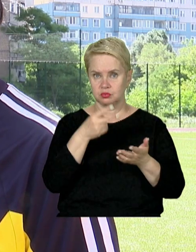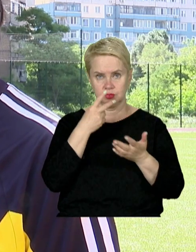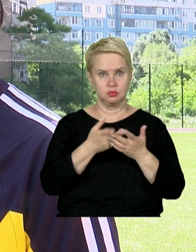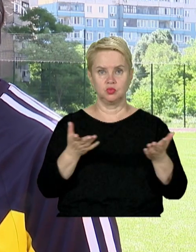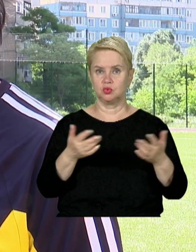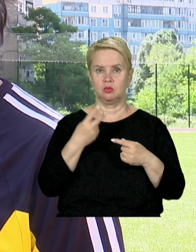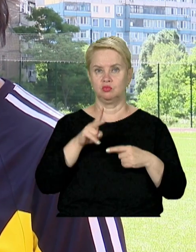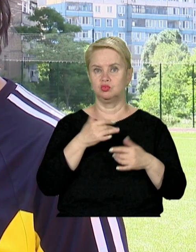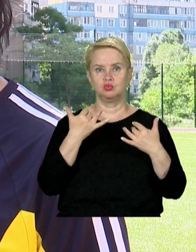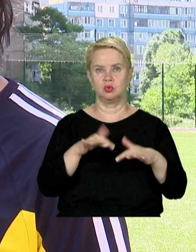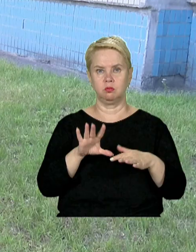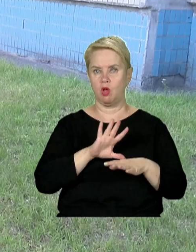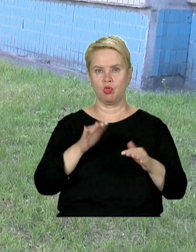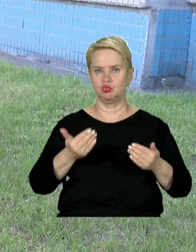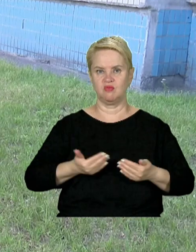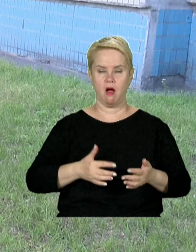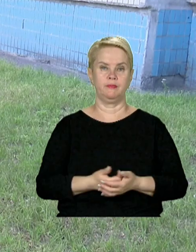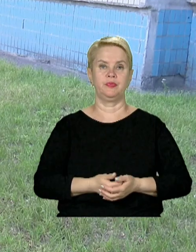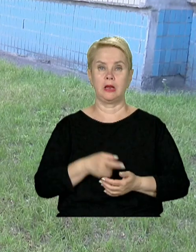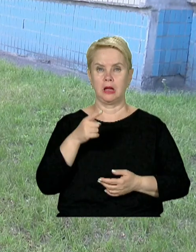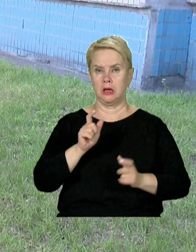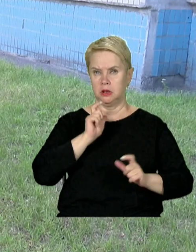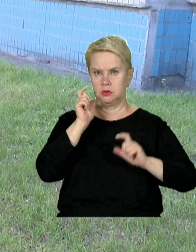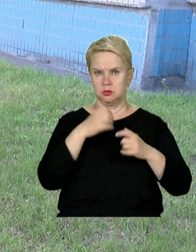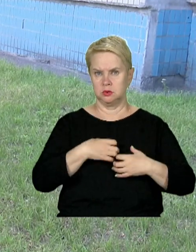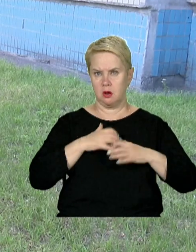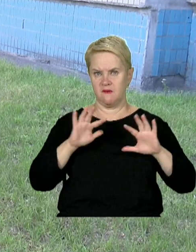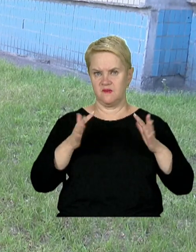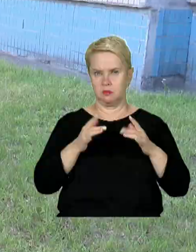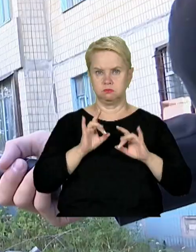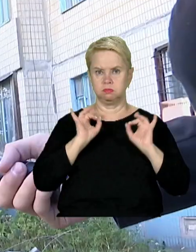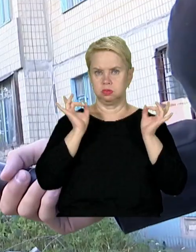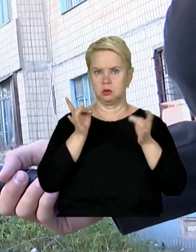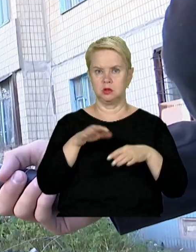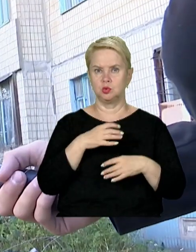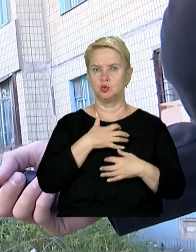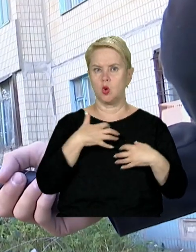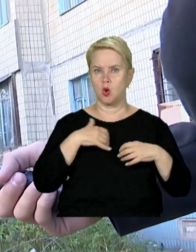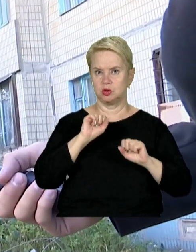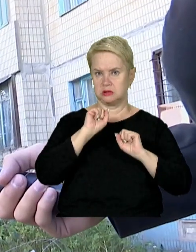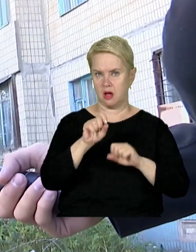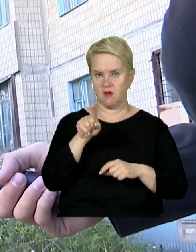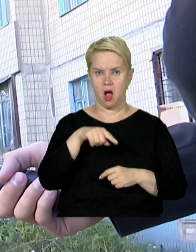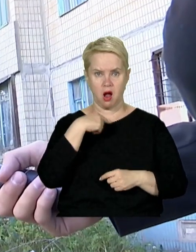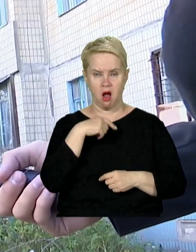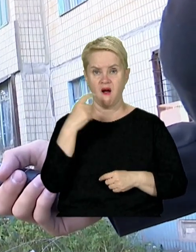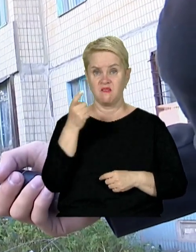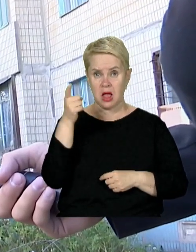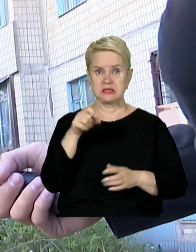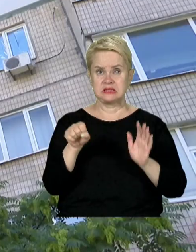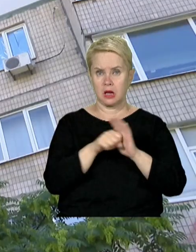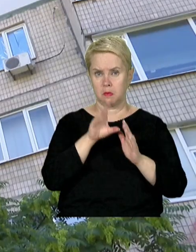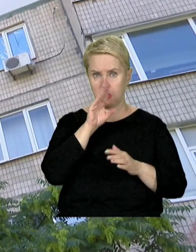вона була не жива. Цей кричущий випадок приголомшив і місцевих зоозахисників. Вони кажуть, власниця